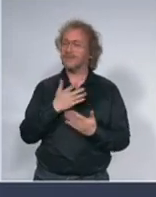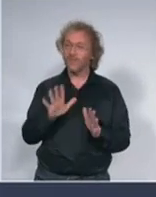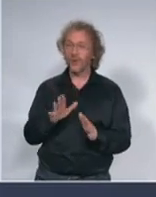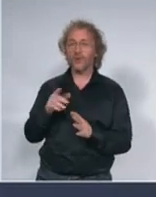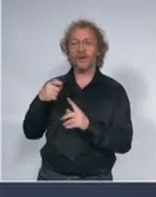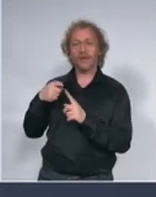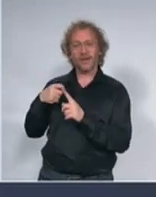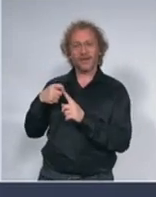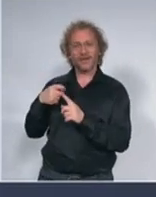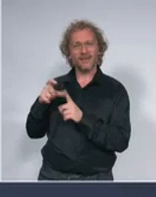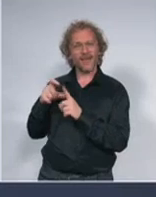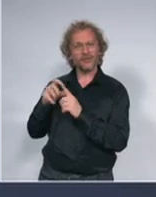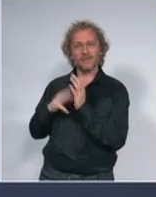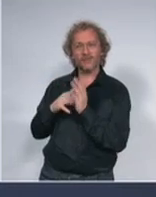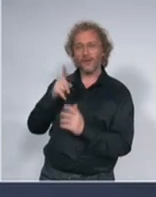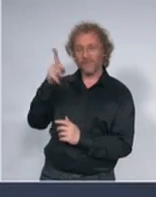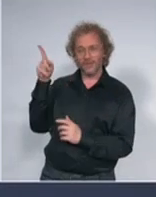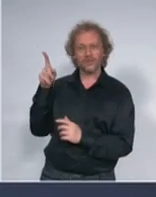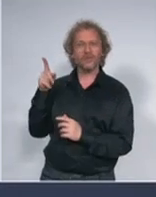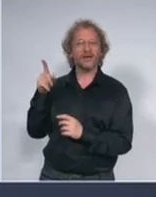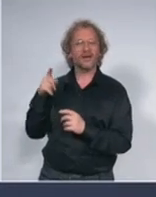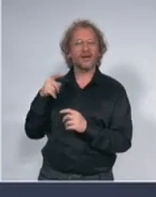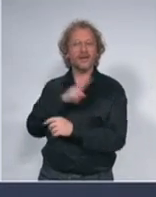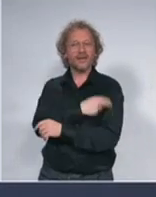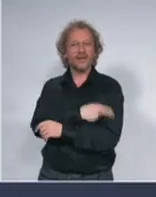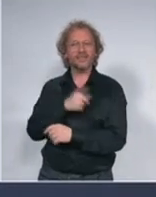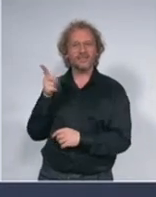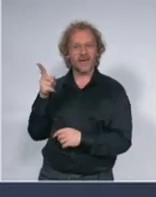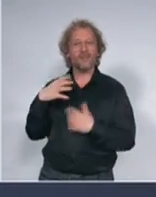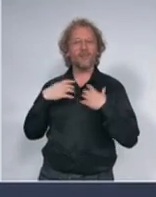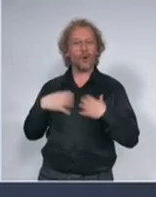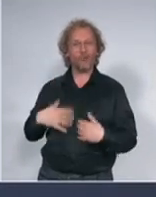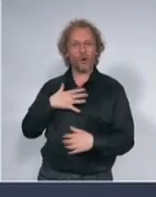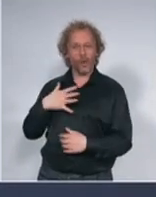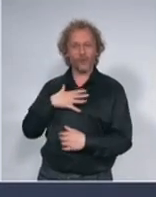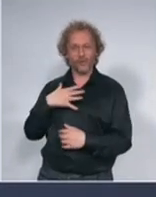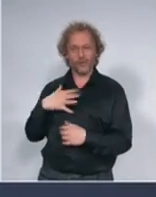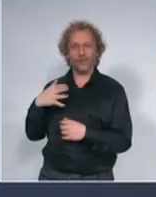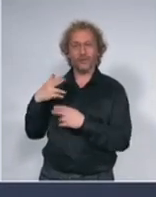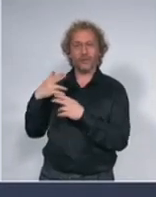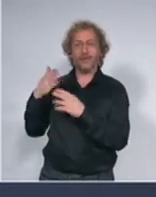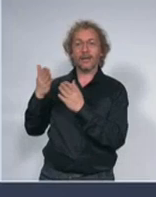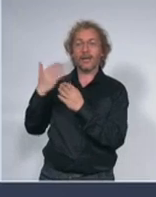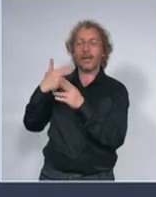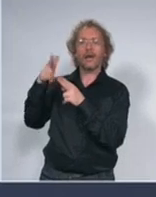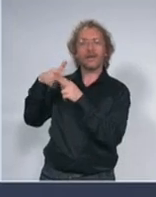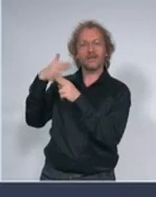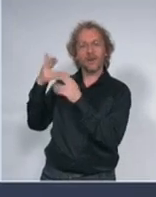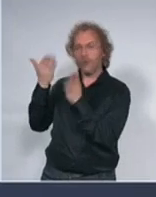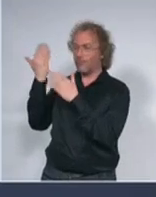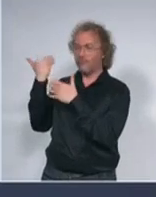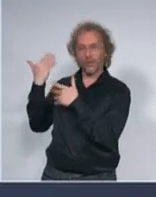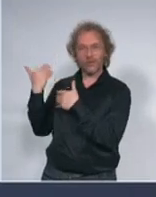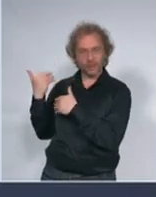Mišević i kliniku za polmologiju da imamo da smo spremni ukoliko u